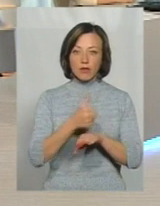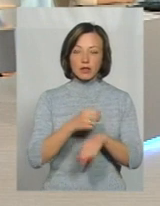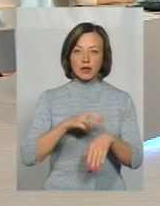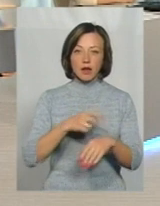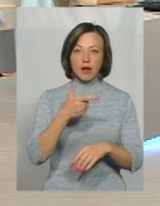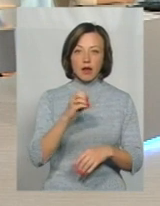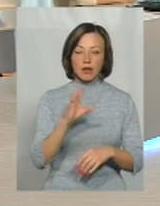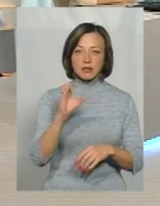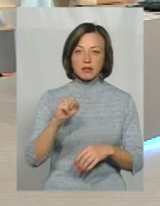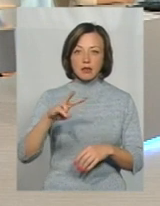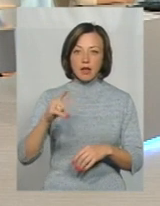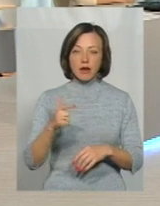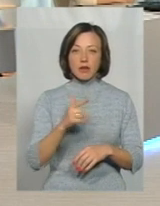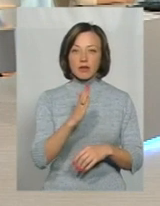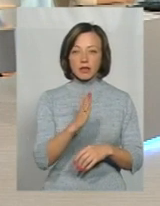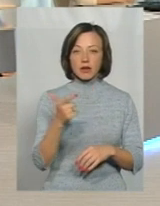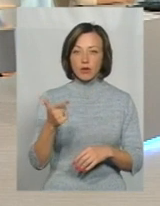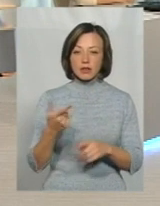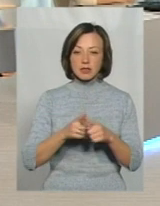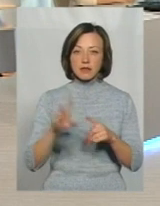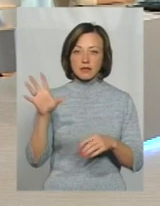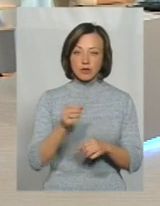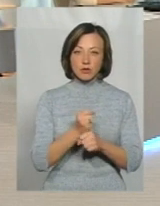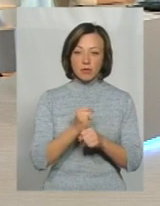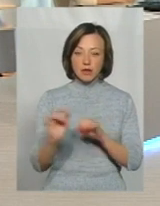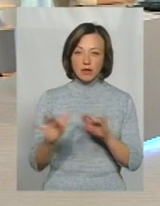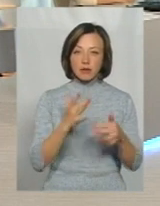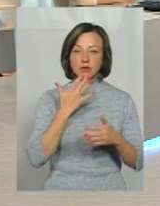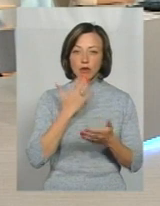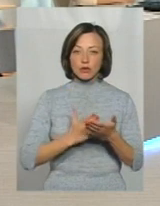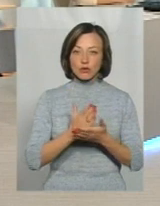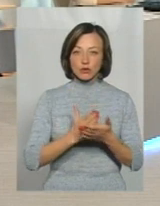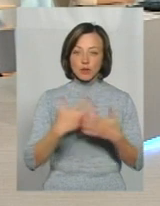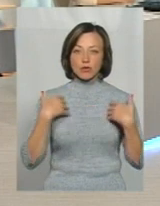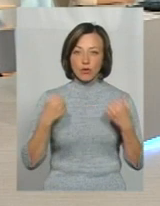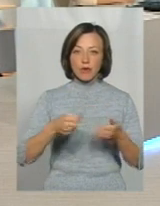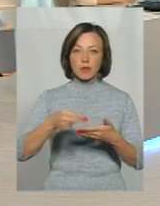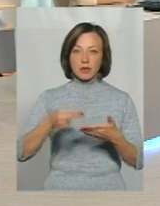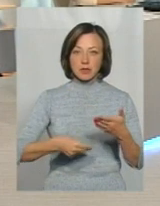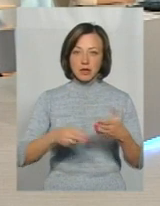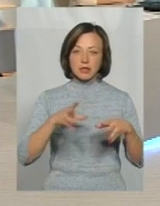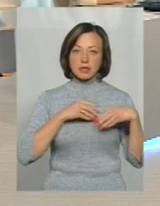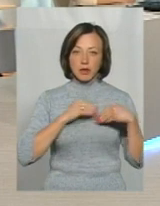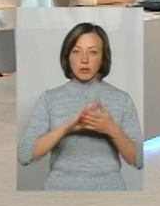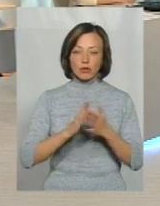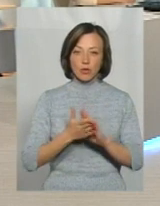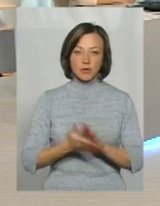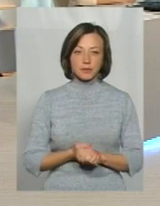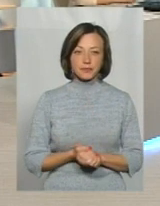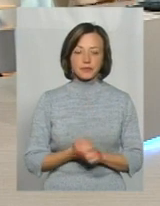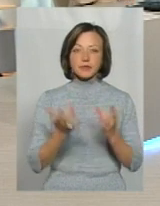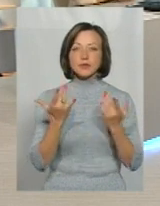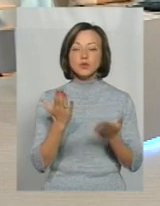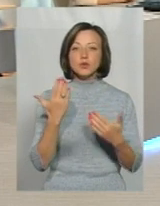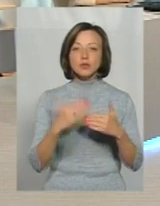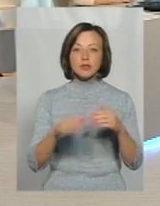ГЕСАЛЬ Валентина Григорівна, ми одночасно це всі кроки зробили, і Національна служба здоров'я підписала з нами договір. Скільки вже